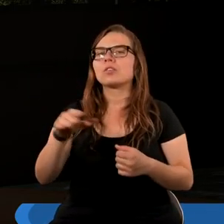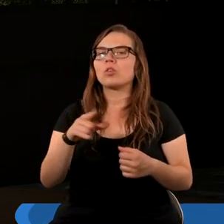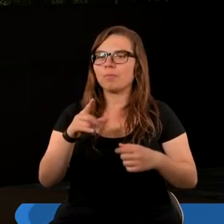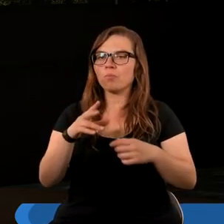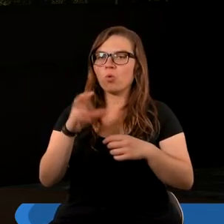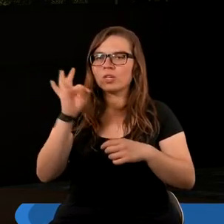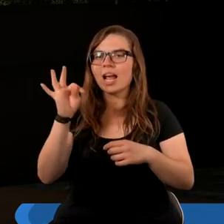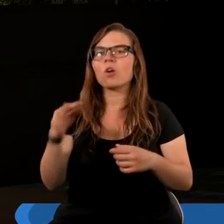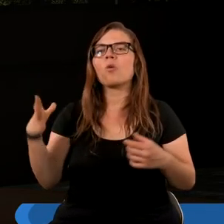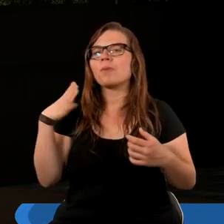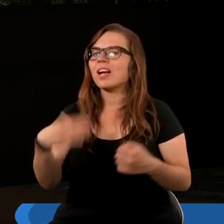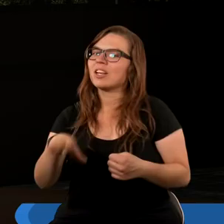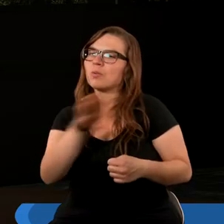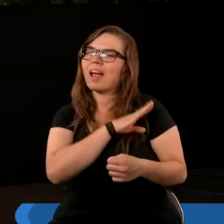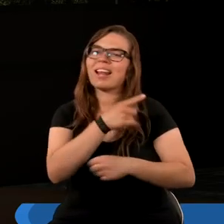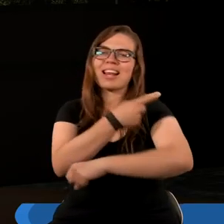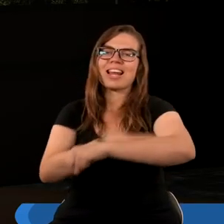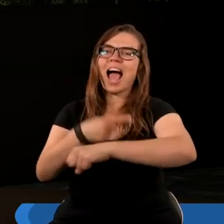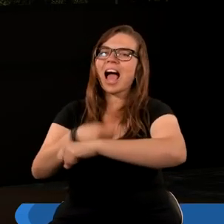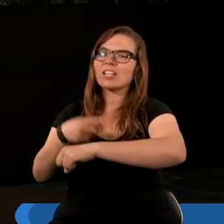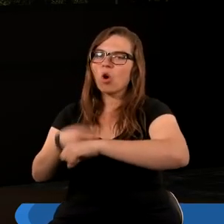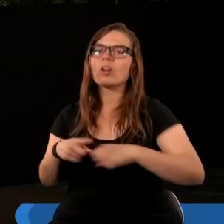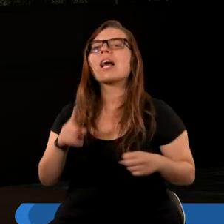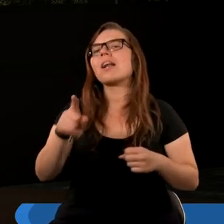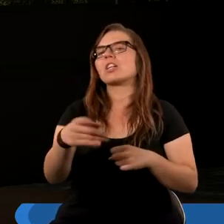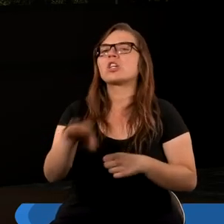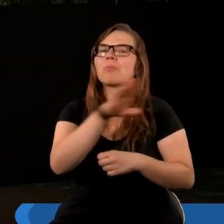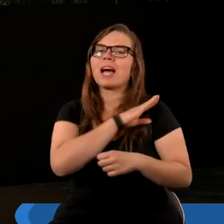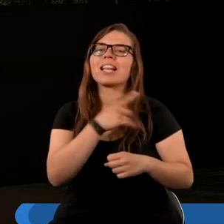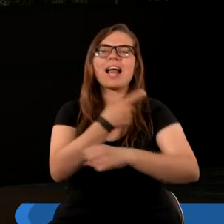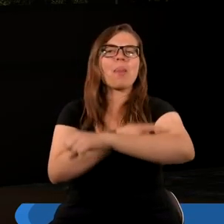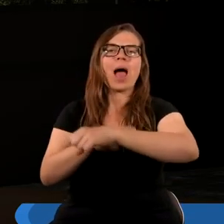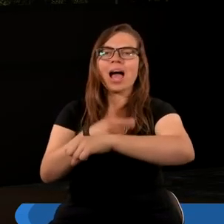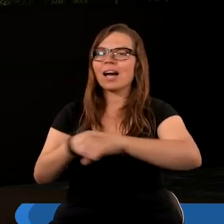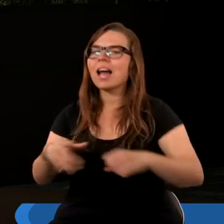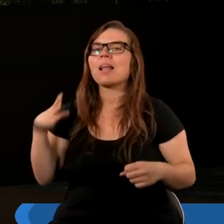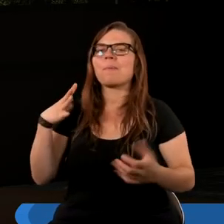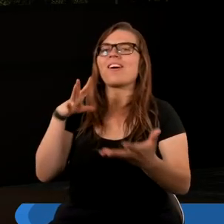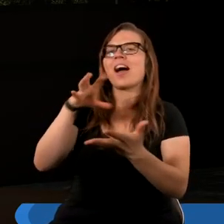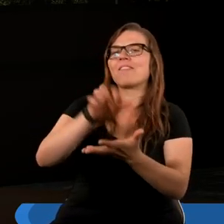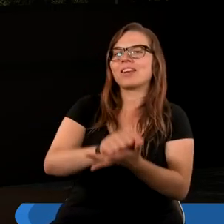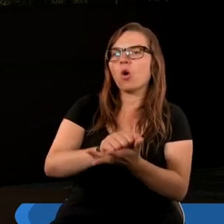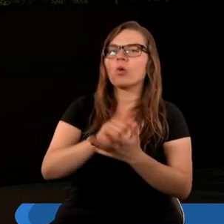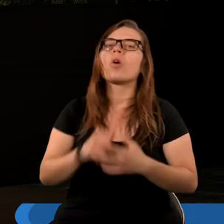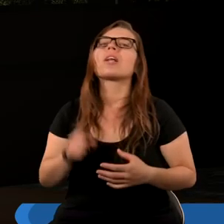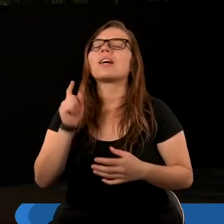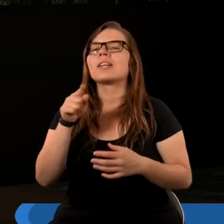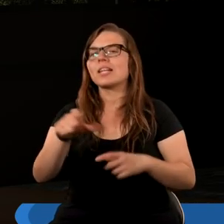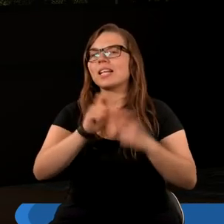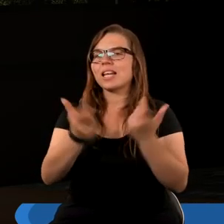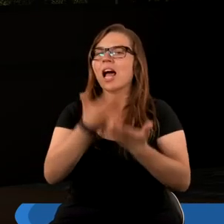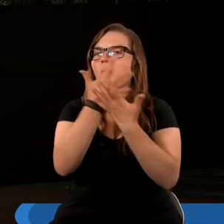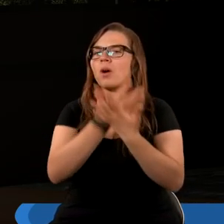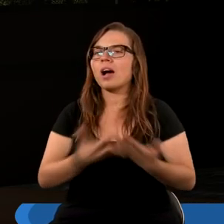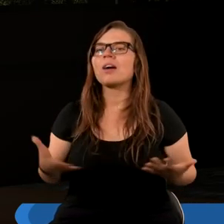głów jego była śmiertelnie raniona, lecz śmiertelna rana jego była wygojona i cała